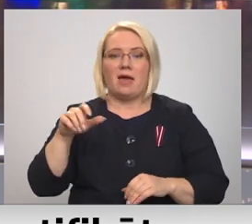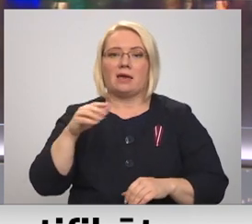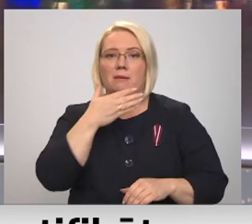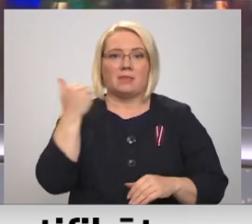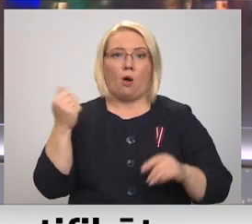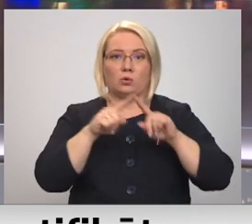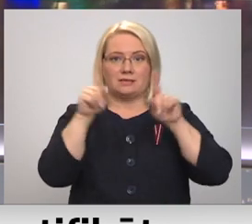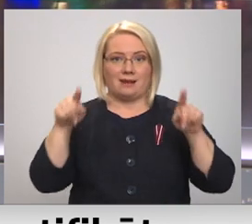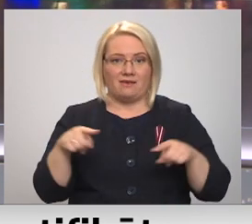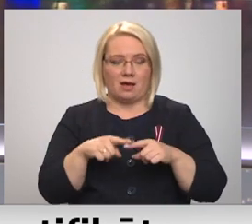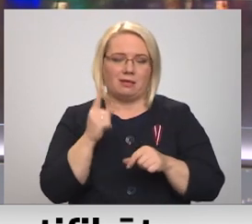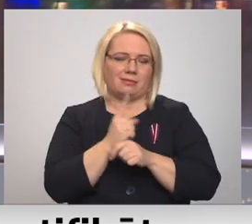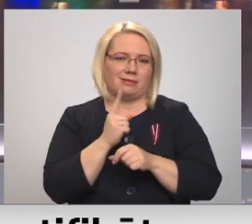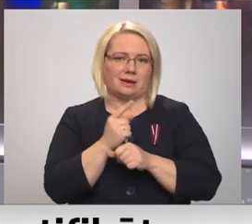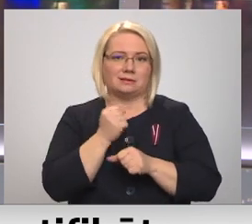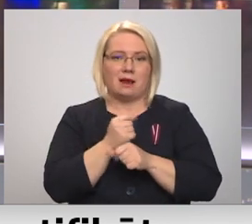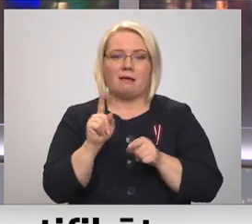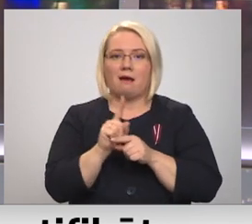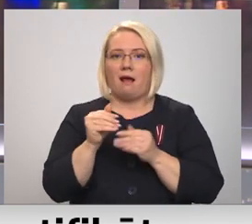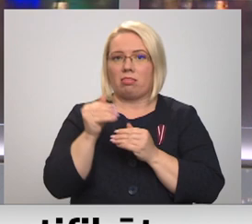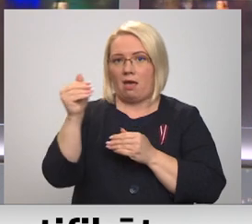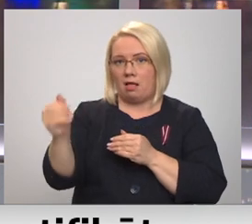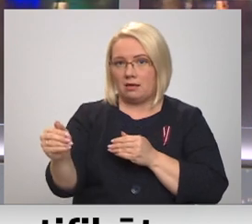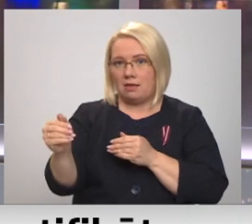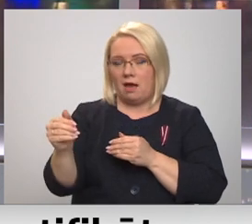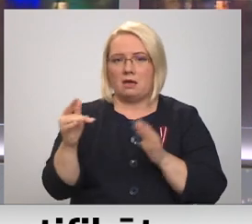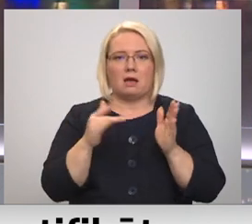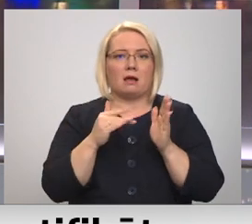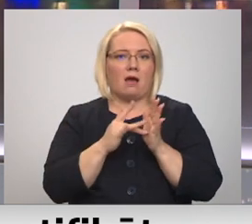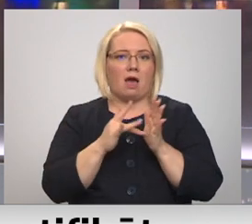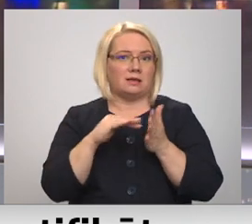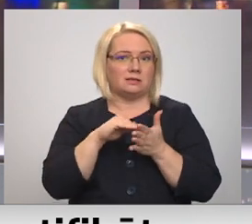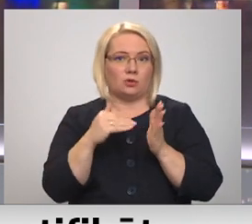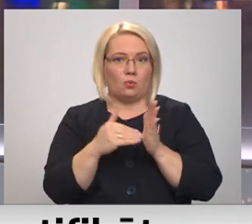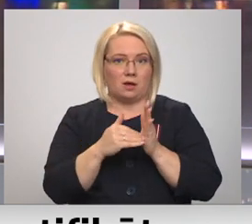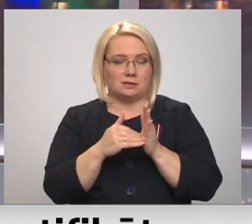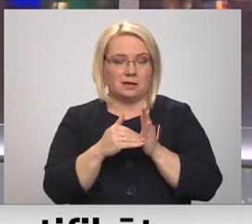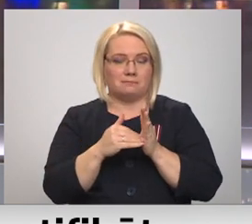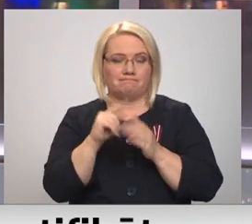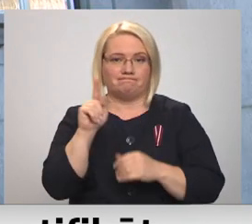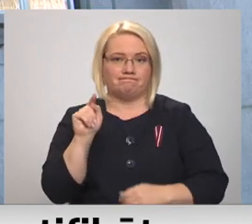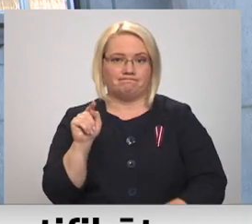sertifikāti nedrīkst strādāt arī atālināt. Kāda ir situācija, stāst Vītāna Strate.